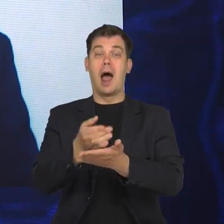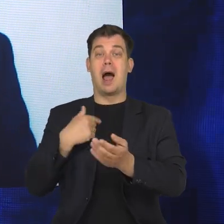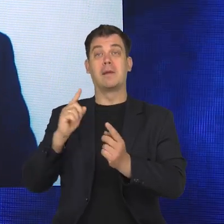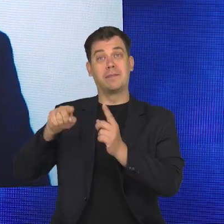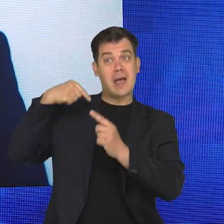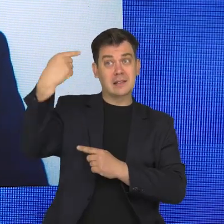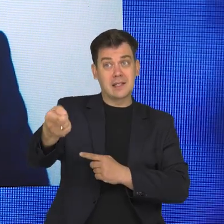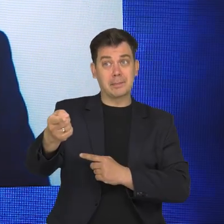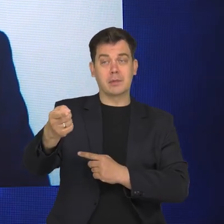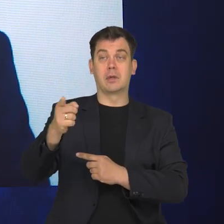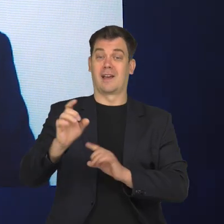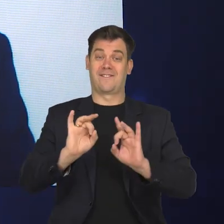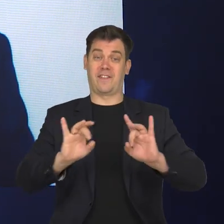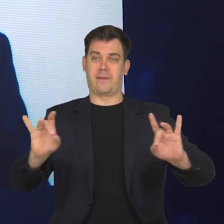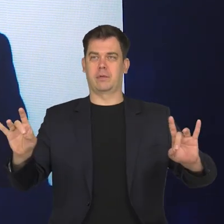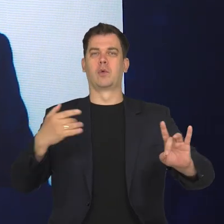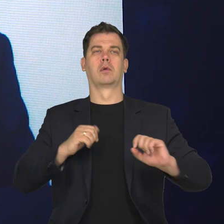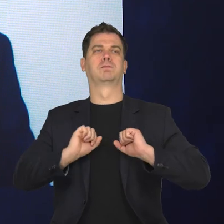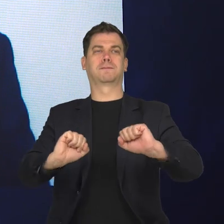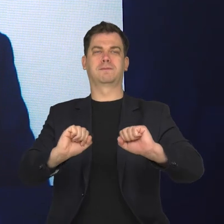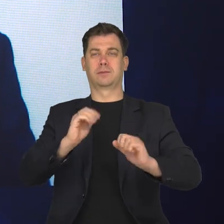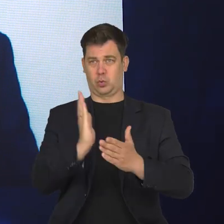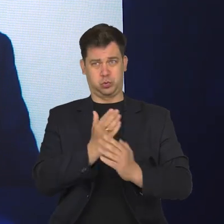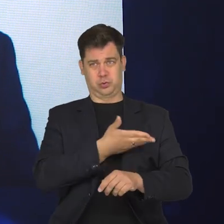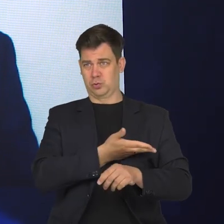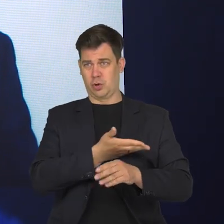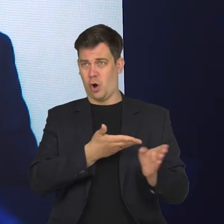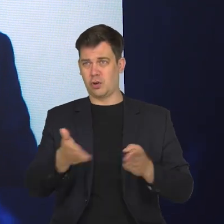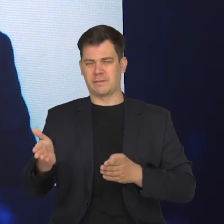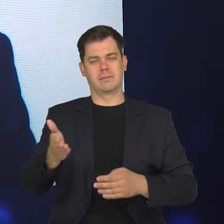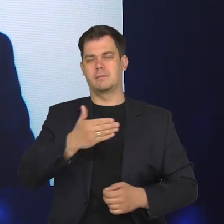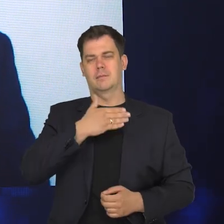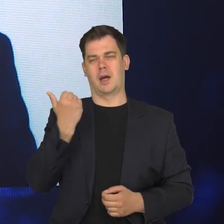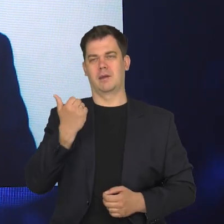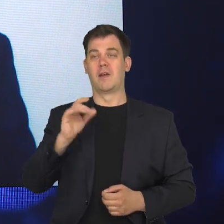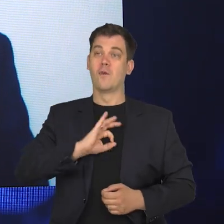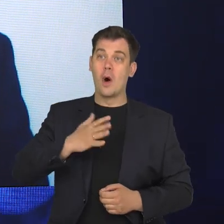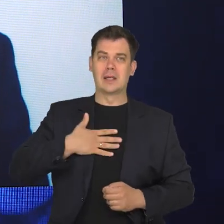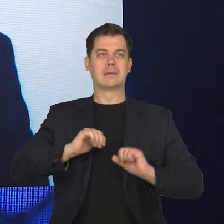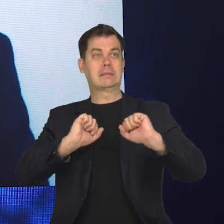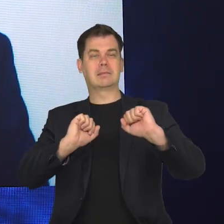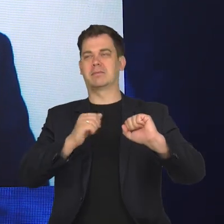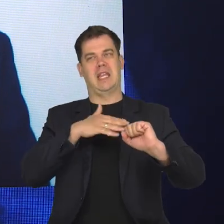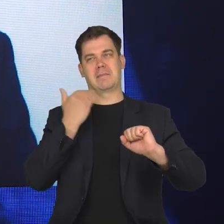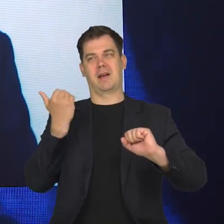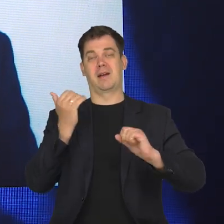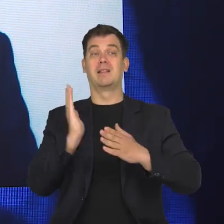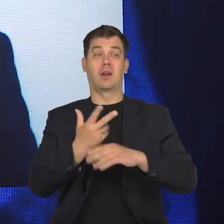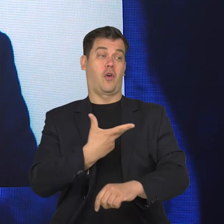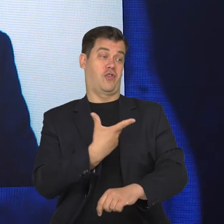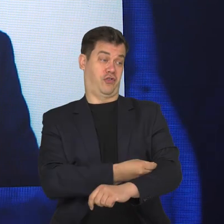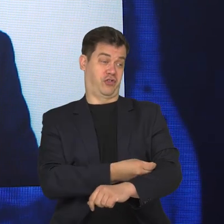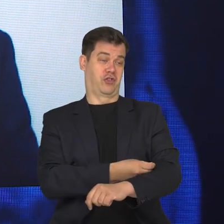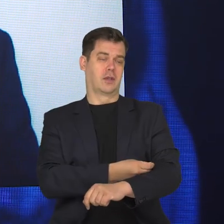będzie przygotowany na przykład na kolejną infekcję, albo twój organizm nie będzie miał takiej własnej maszynerii do obrony. Czyli